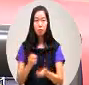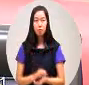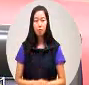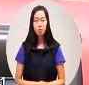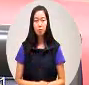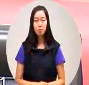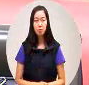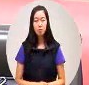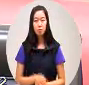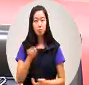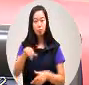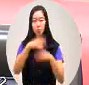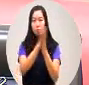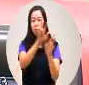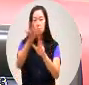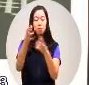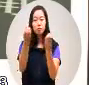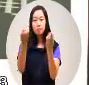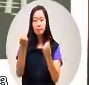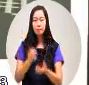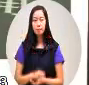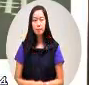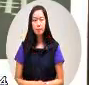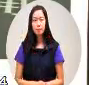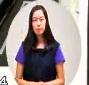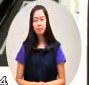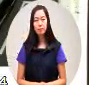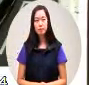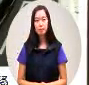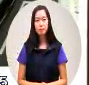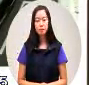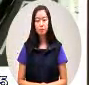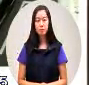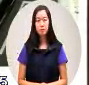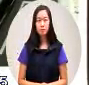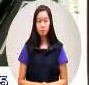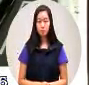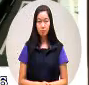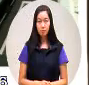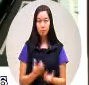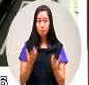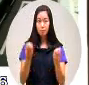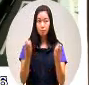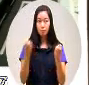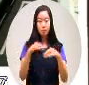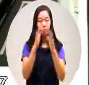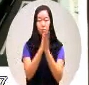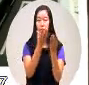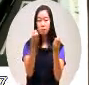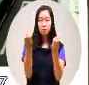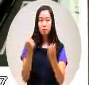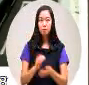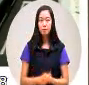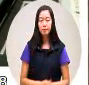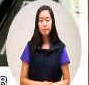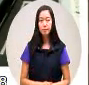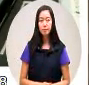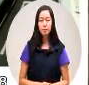这完全都是没有你看我弄一下完全都是没有没有